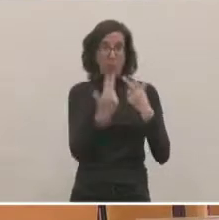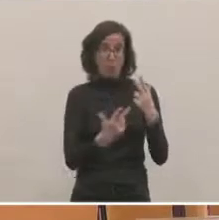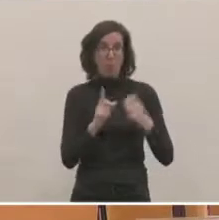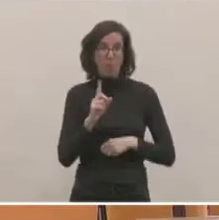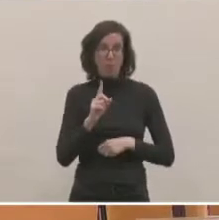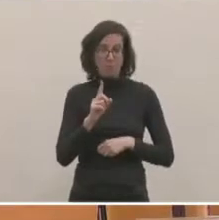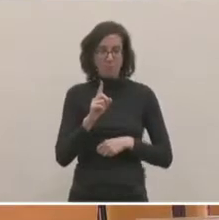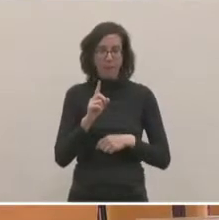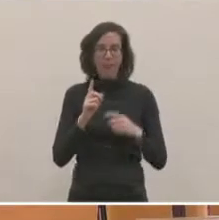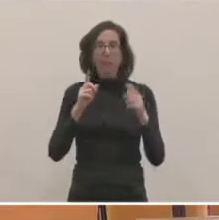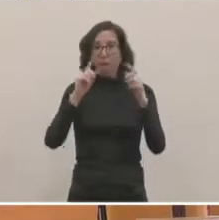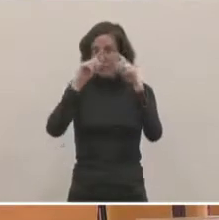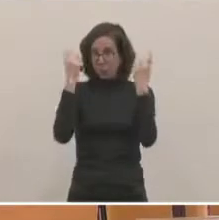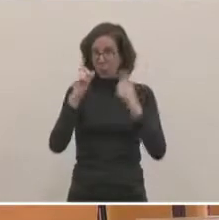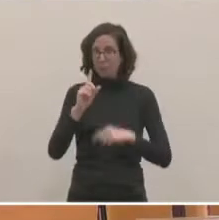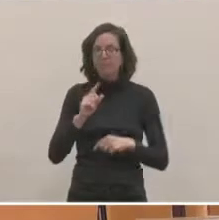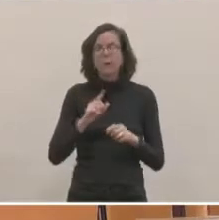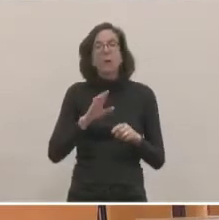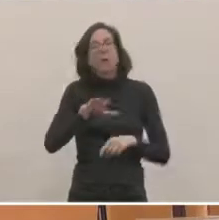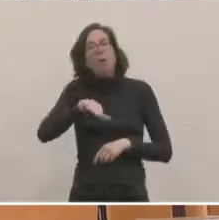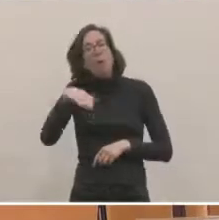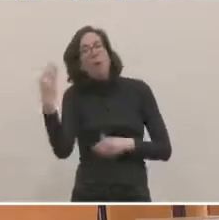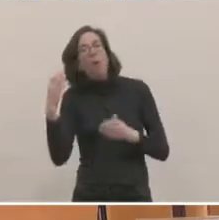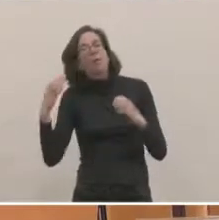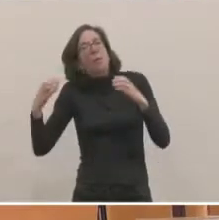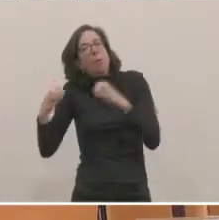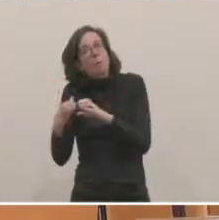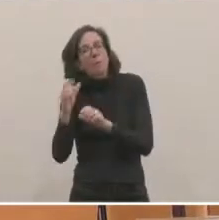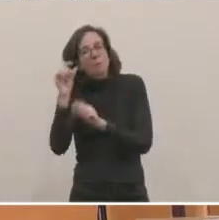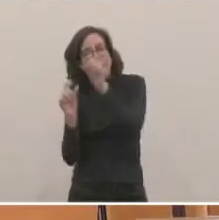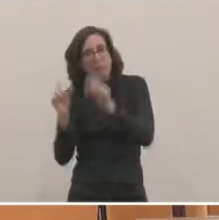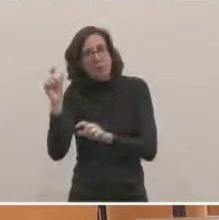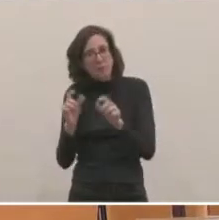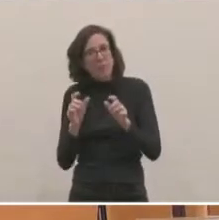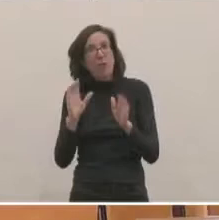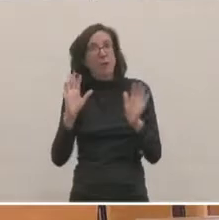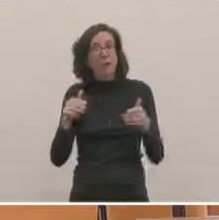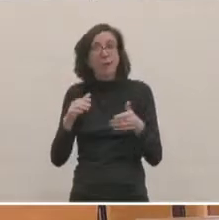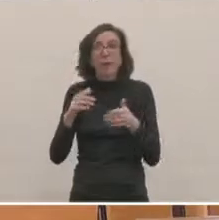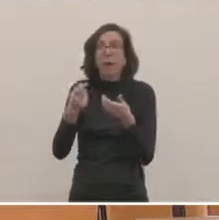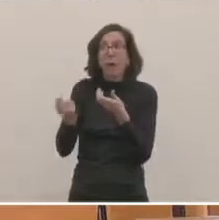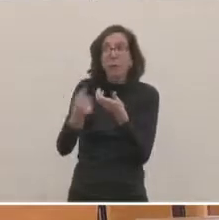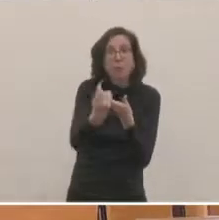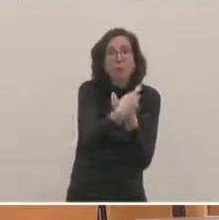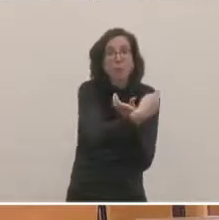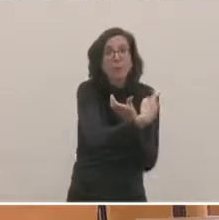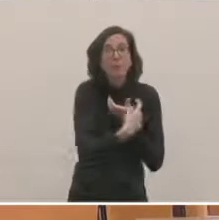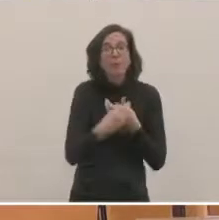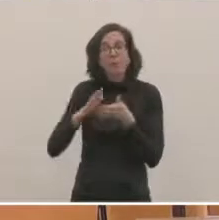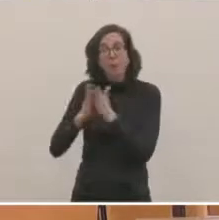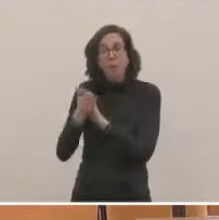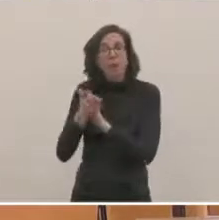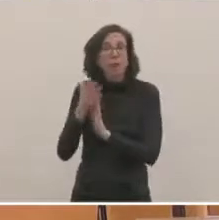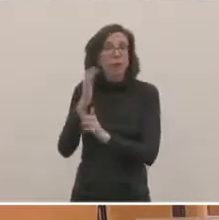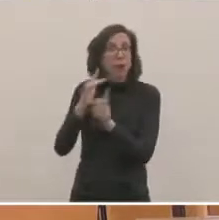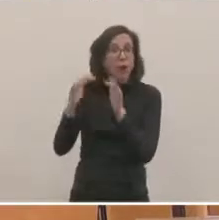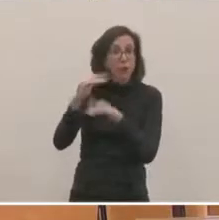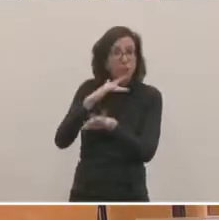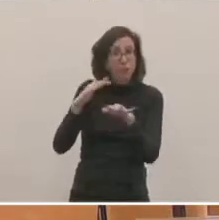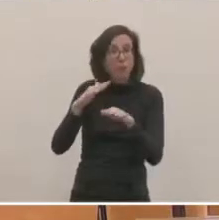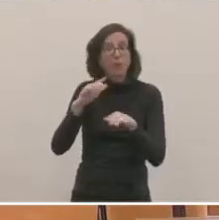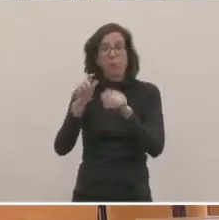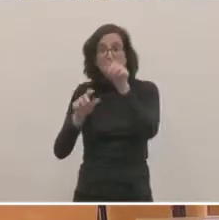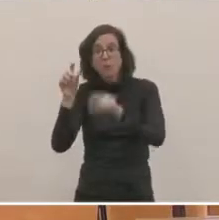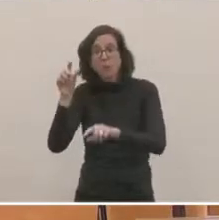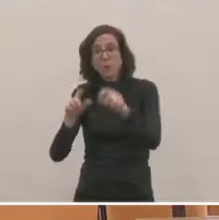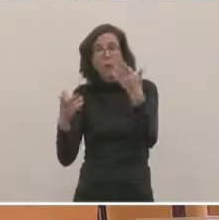un autre collège qui représente à la fois les associations environnementales d'usagers, également les personnalités qualifiées,